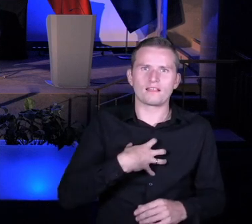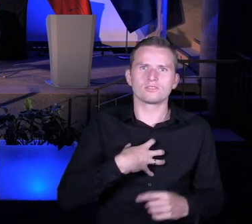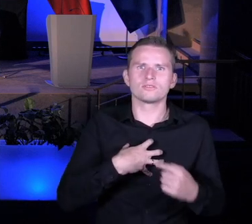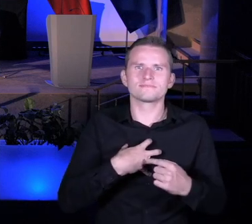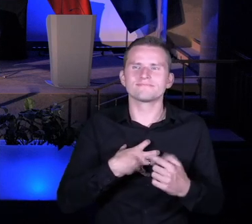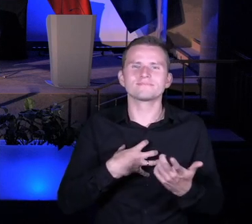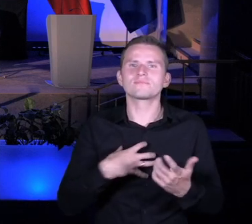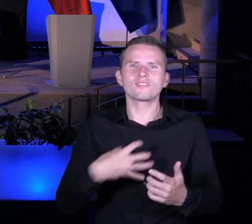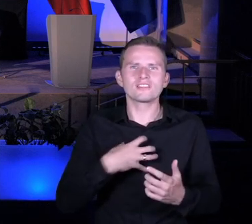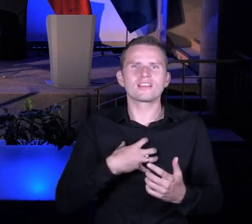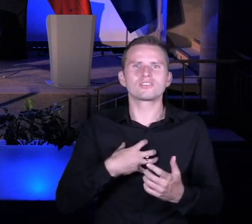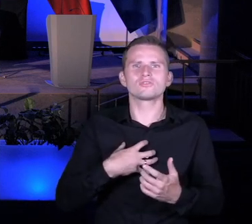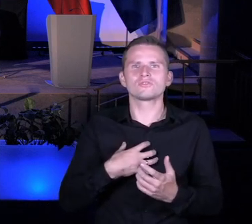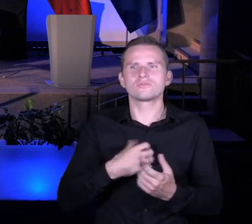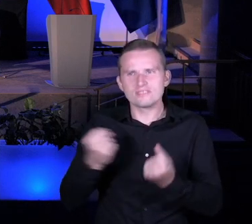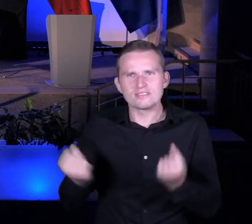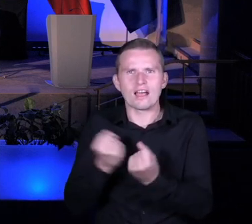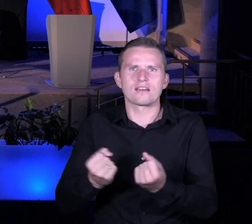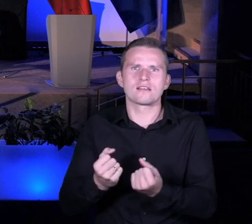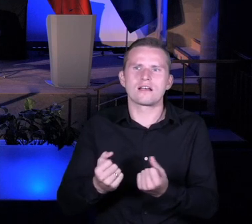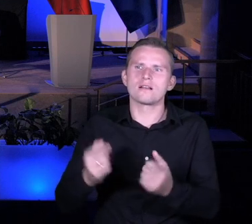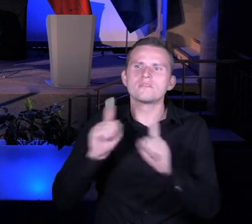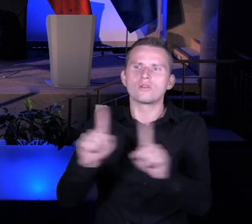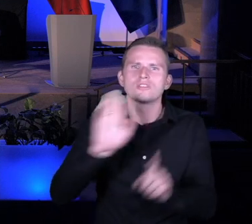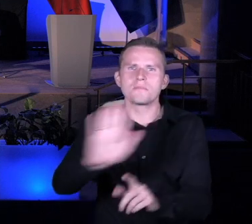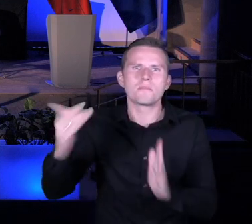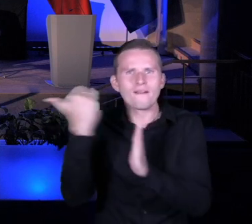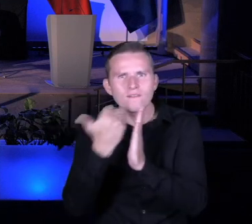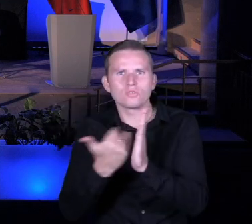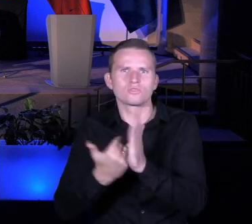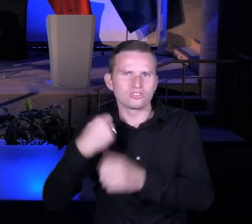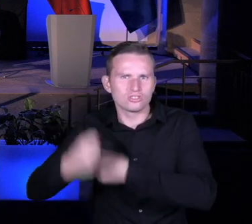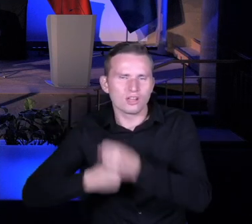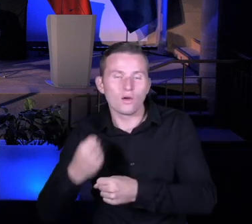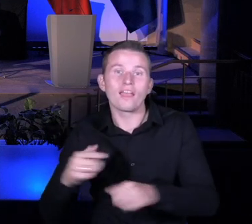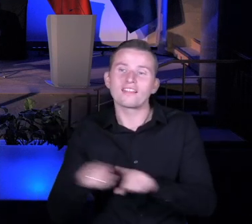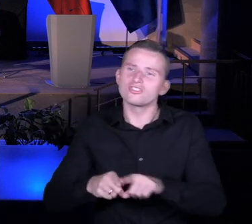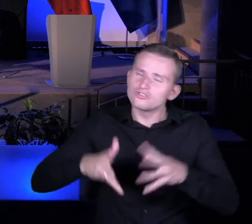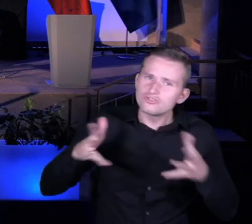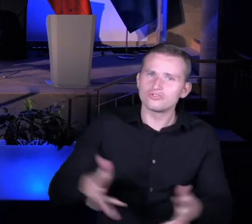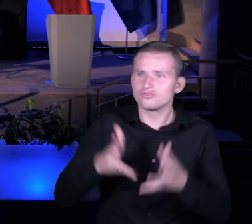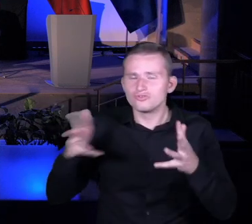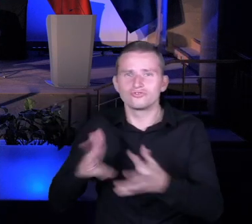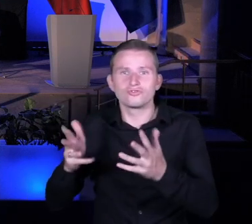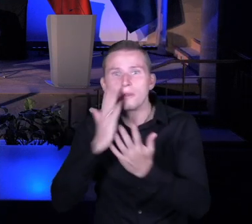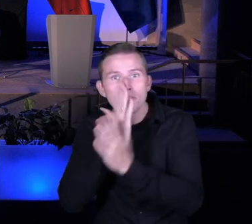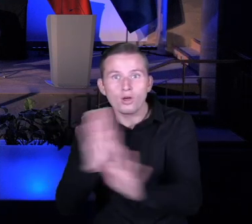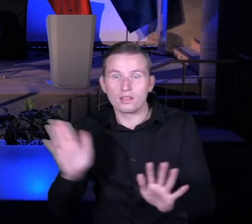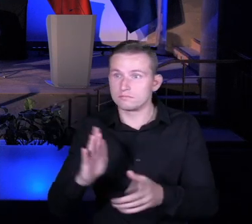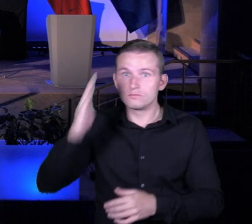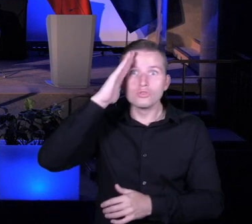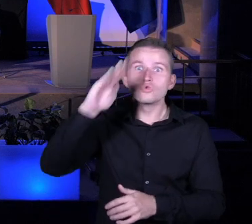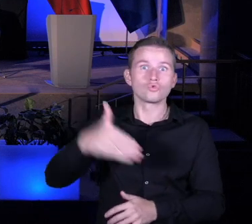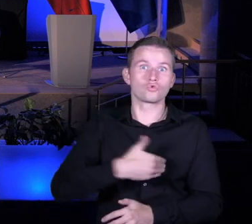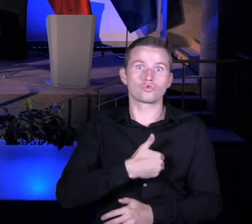z jednej strony stwarzanie warunków to raz, ale też zachęcanie i pokazywanie nauczycielom i nauczycielkom, że właśnie szkoła nie jest